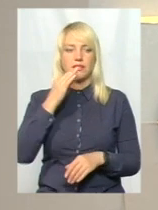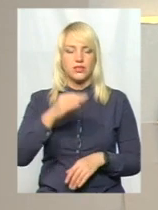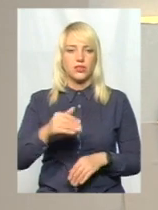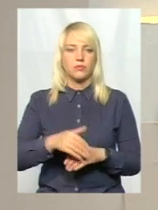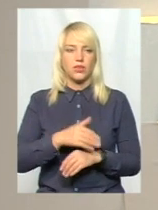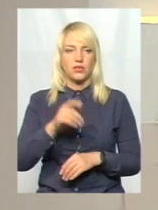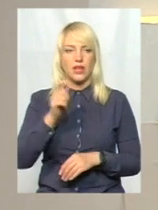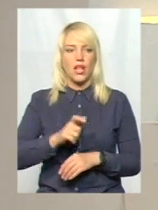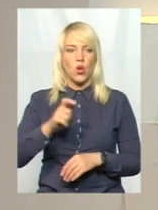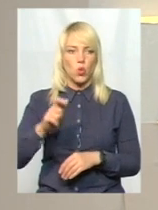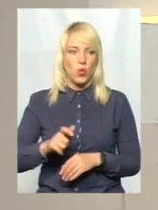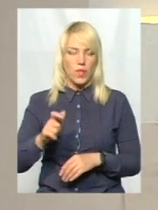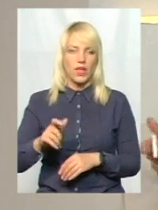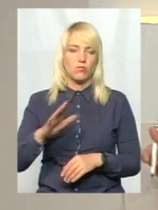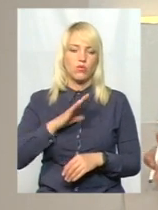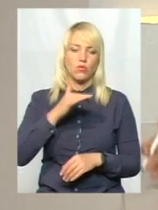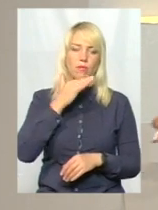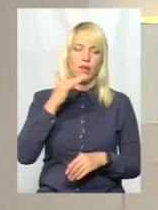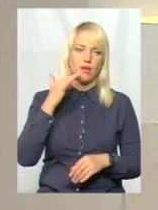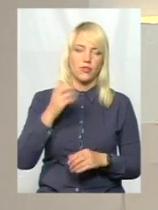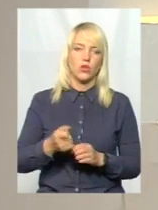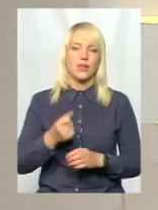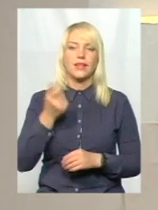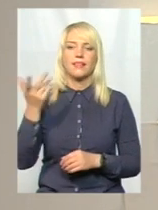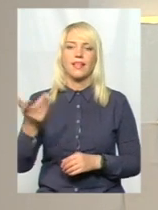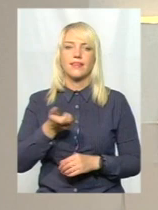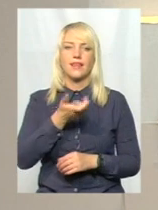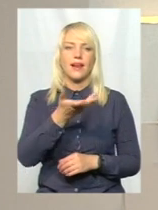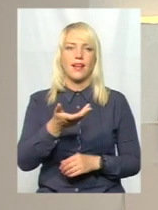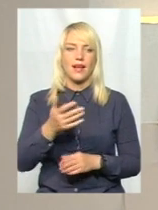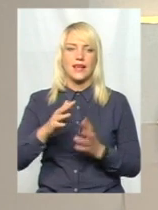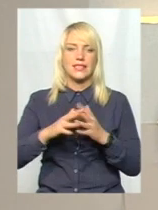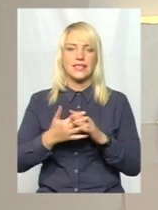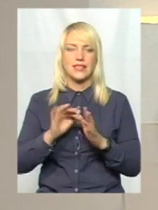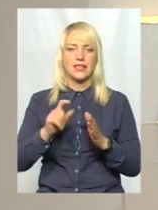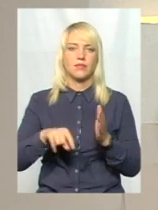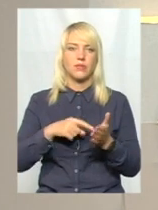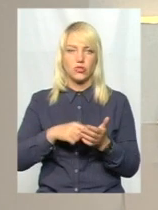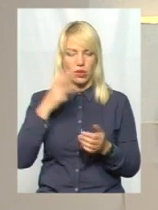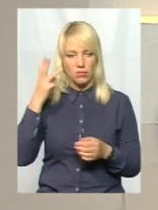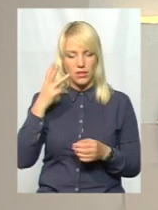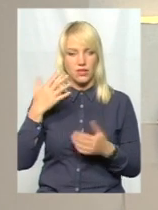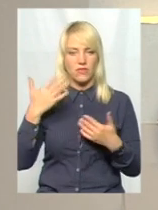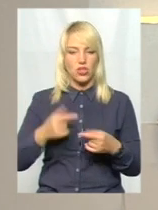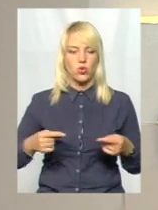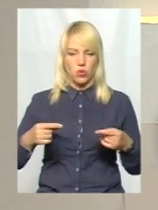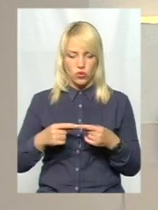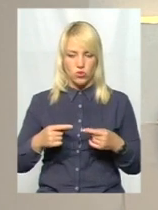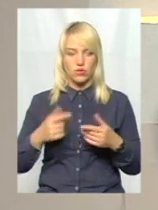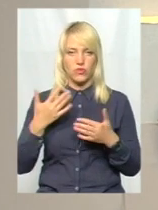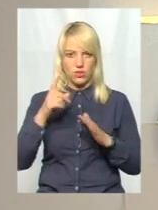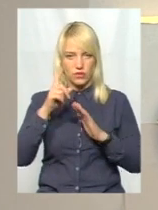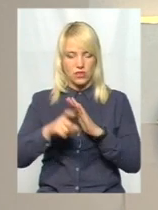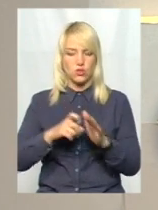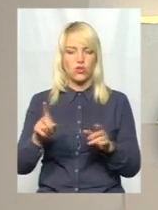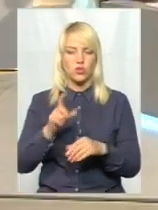з районів було багато, там декілька сіл і так само місто Хмельницький. Вже точно встановлено, що люди харчувалися саме в цьому